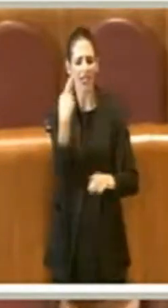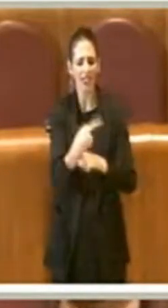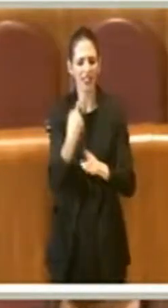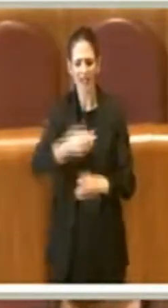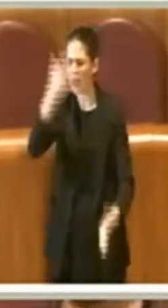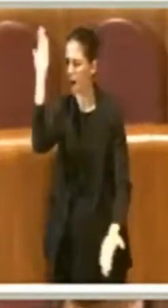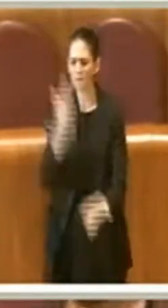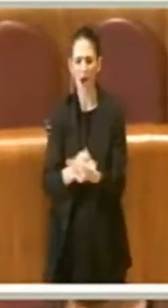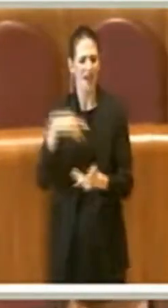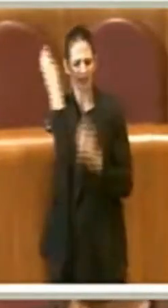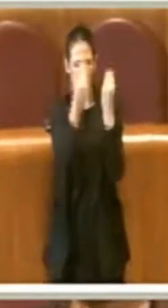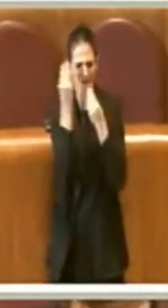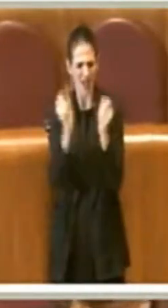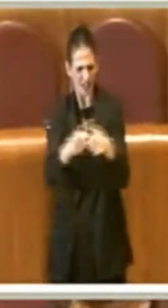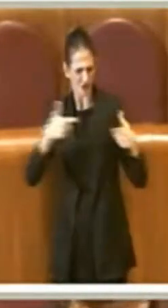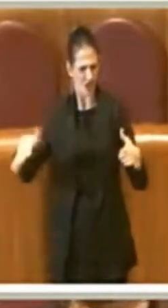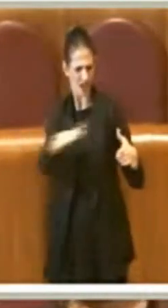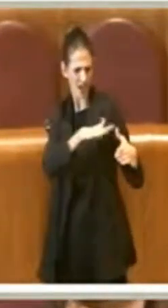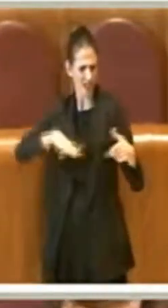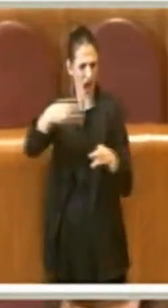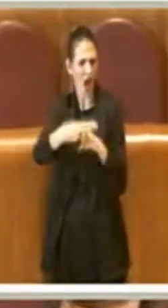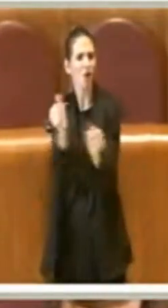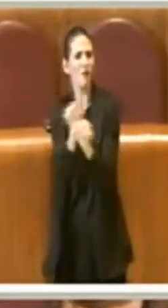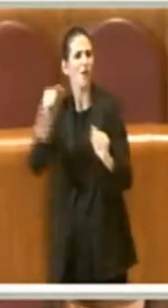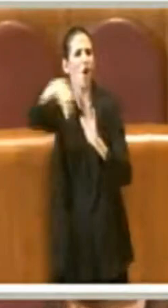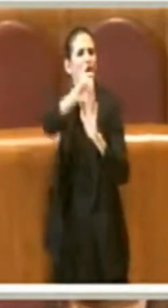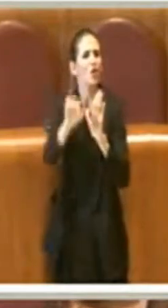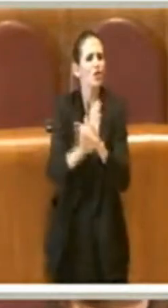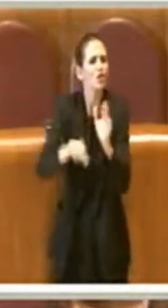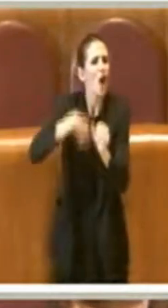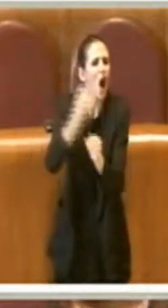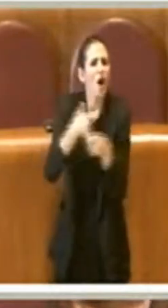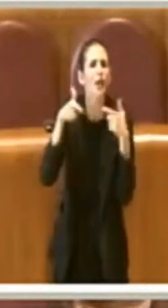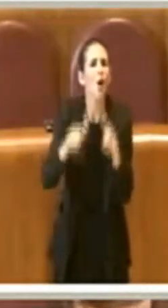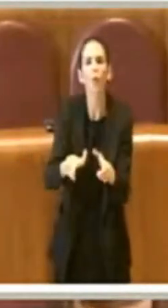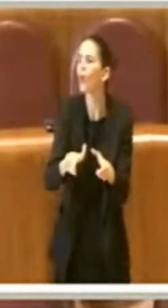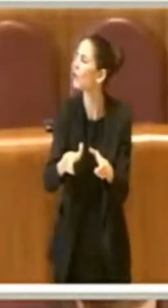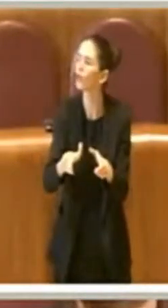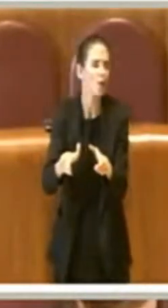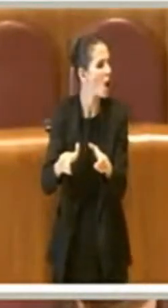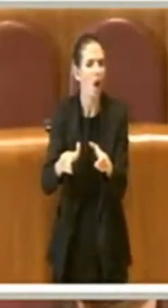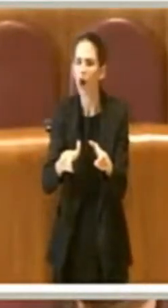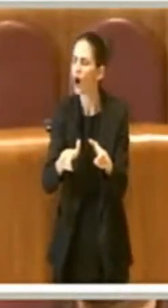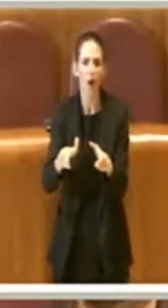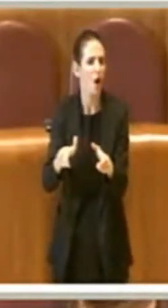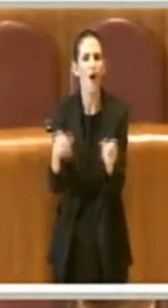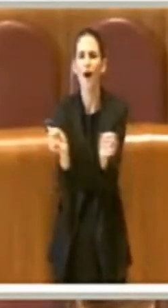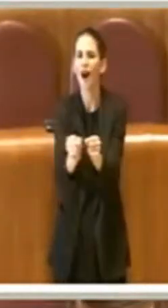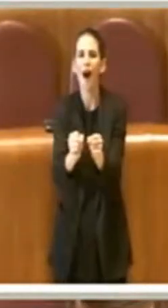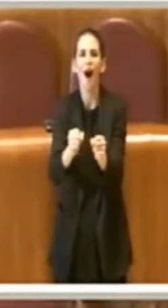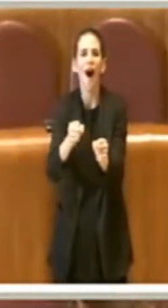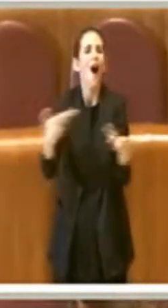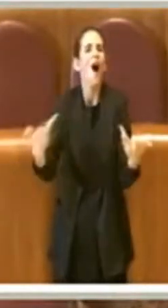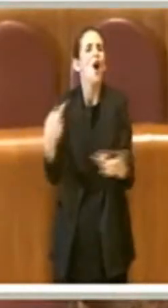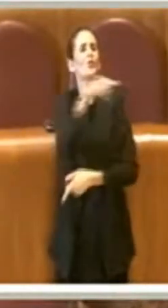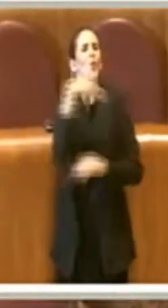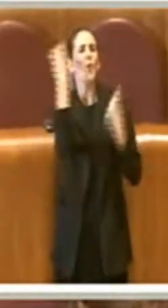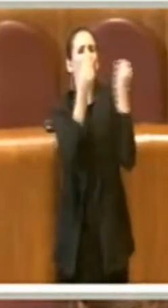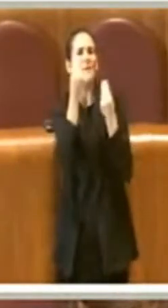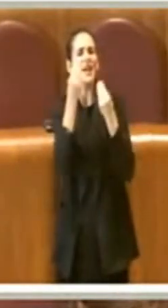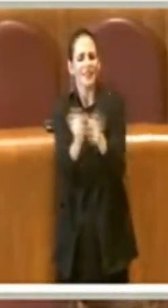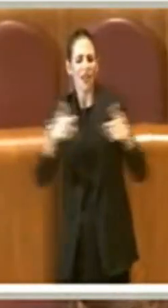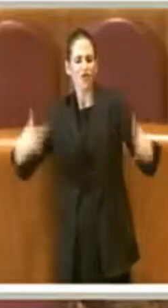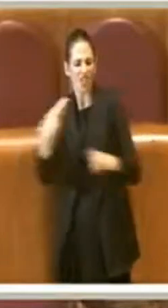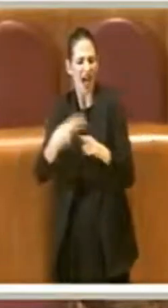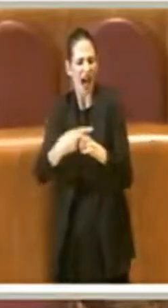città storica. Lei sta raccontando di Roma come fosse solamente il centro storico. Il centro storico sta a cuore